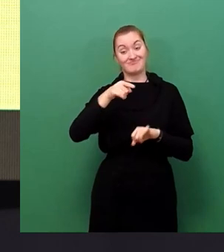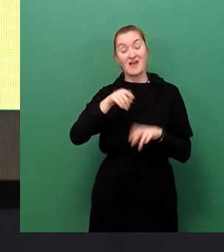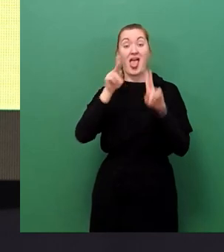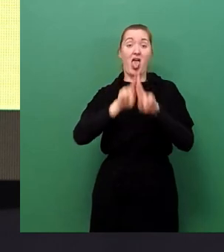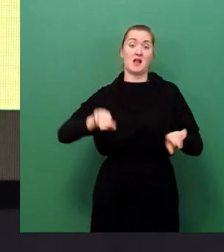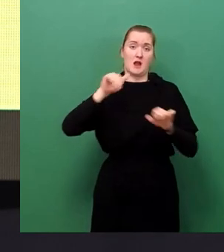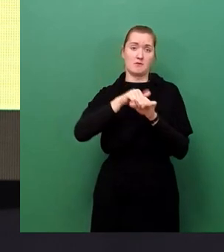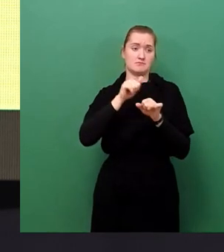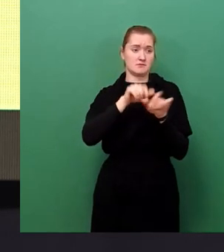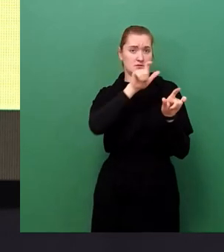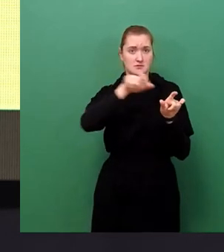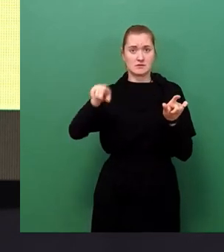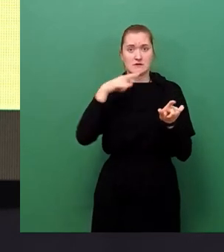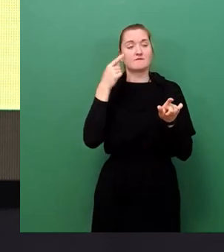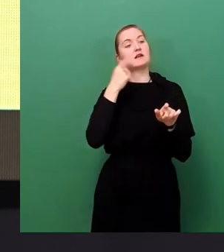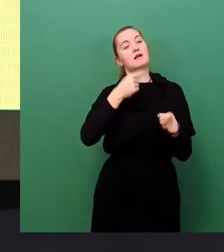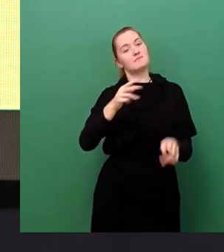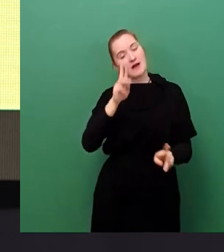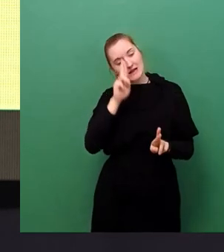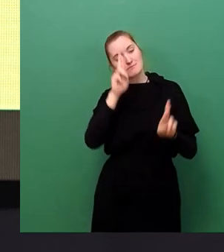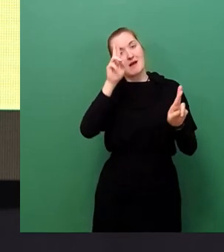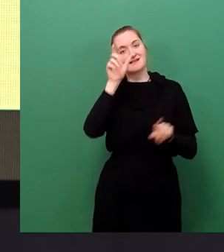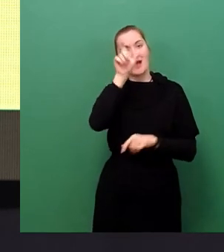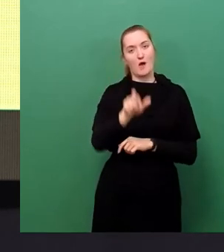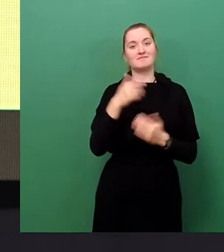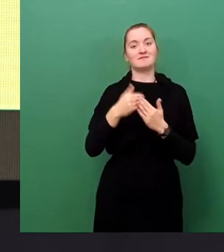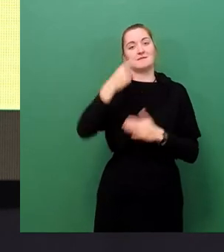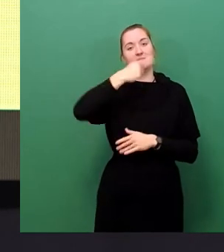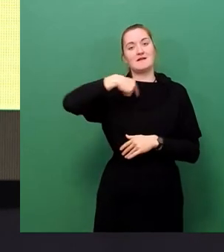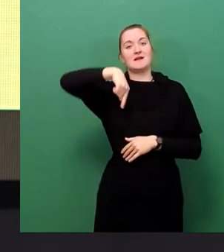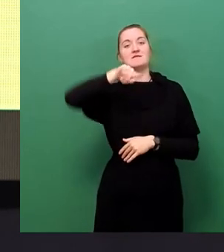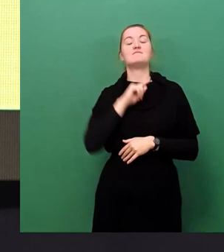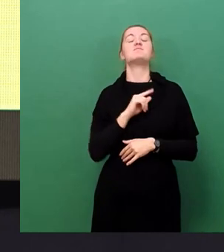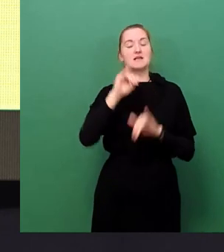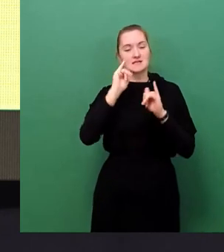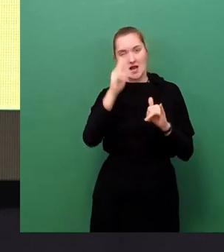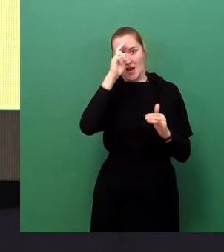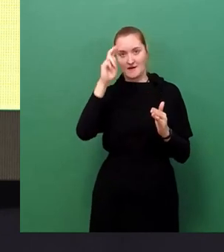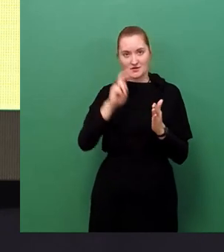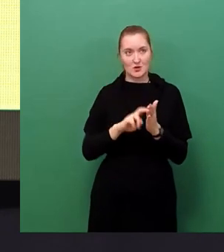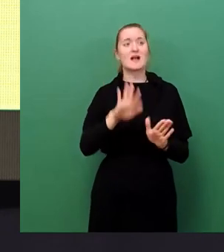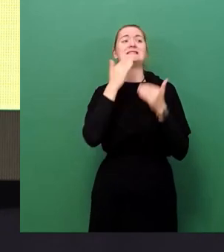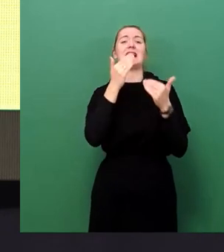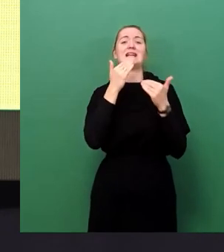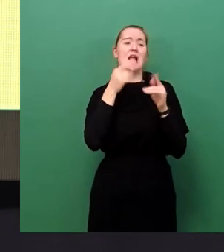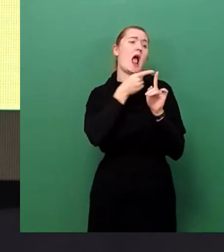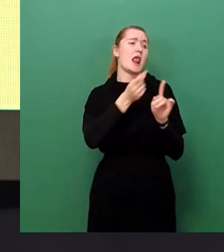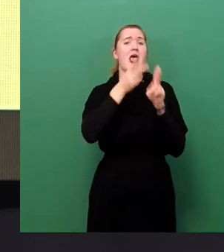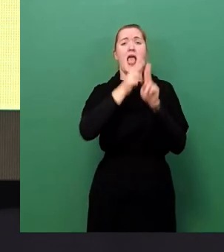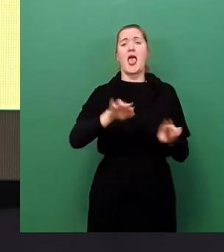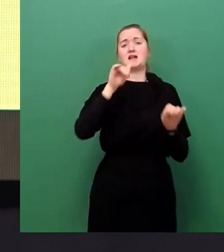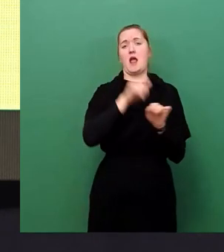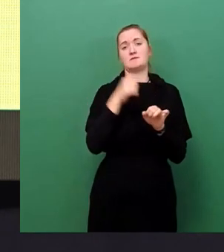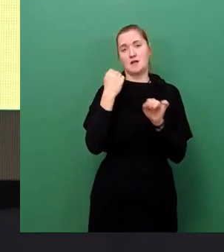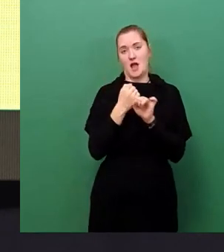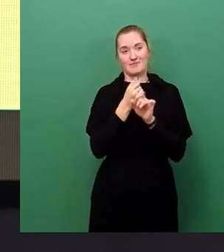gewürdigt werden. Wir stimmen deshalb zu und nochmals vielen, vielen Dank allen Ehrenamtlerinnen und Ehrenamtlerinnen unserer Stadt